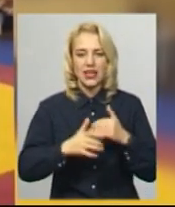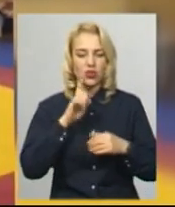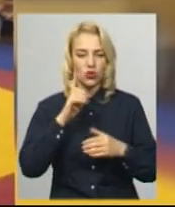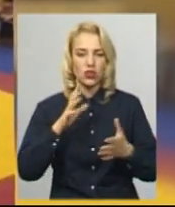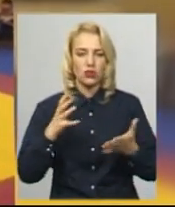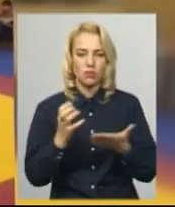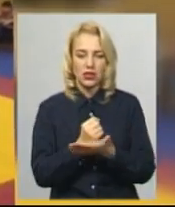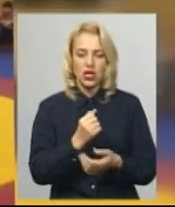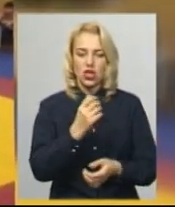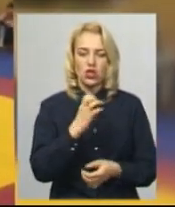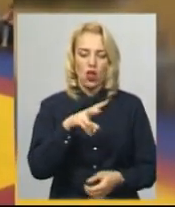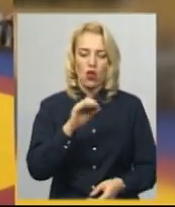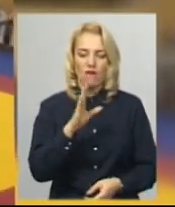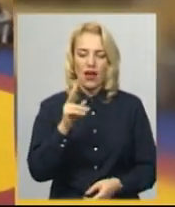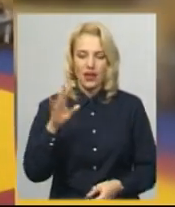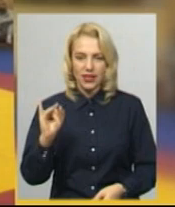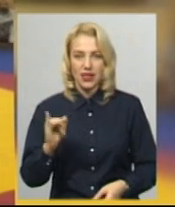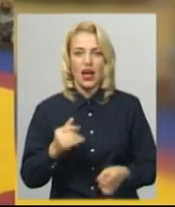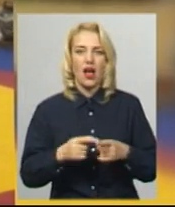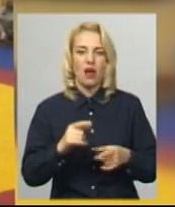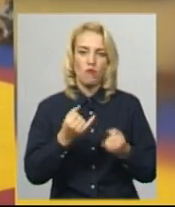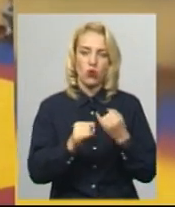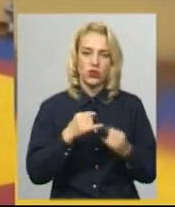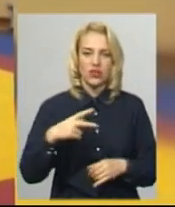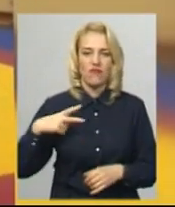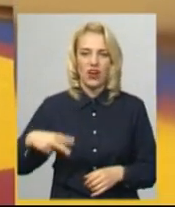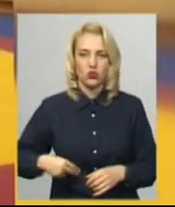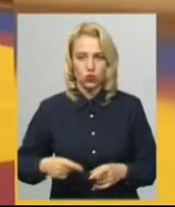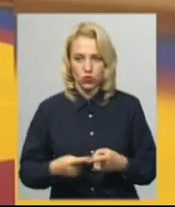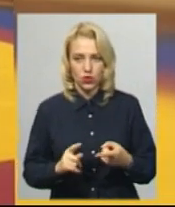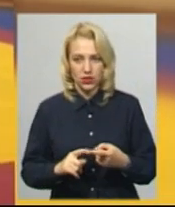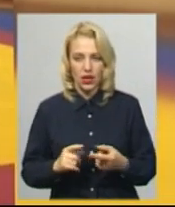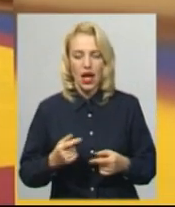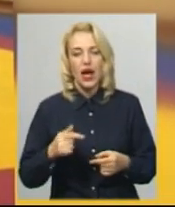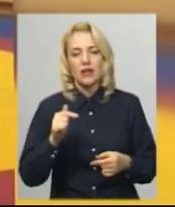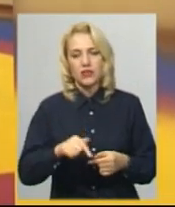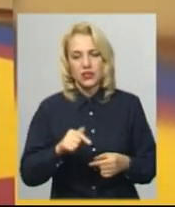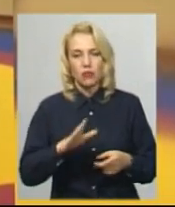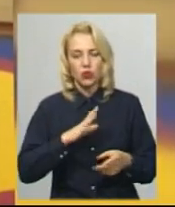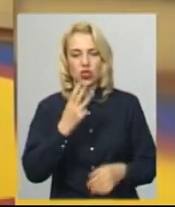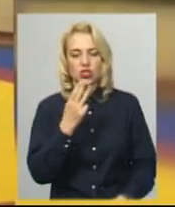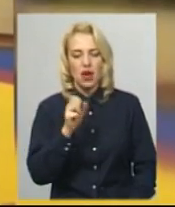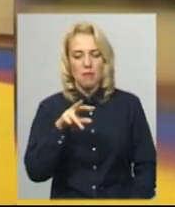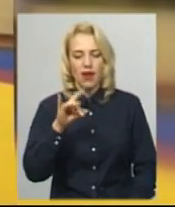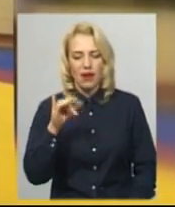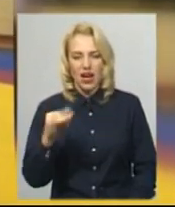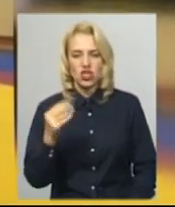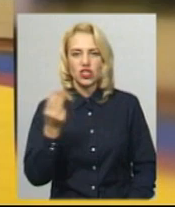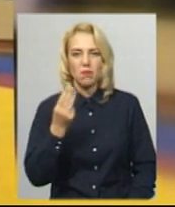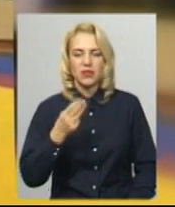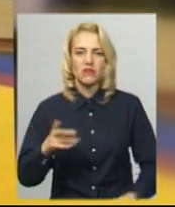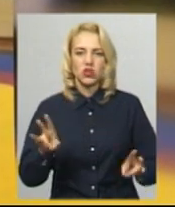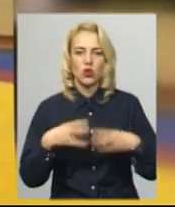словакам, бронза, французам. У цій віковій групі в особистому заліку бронзовим призером став Андрій Шамрай з Шепетівського клубу